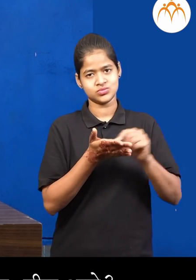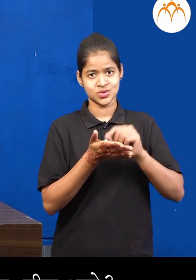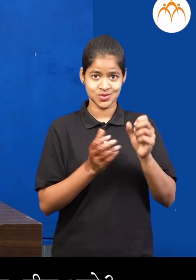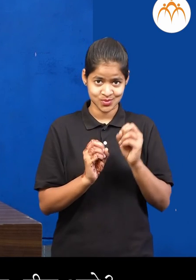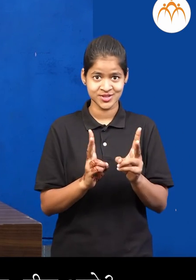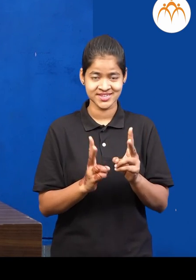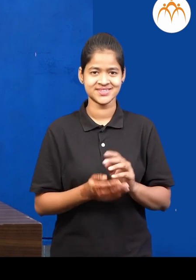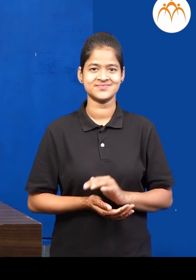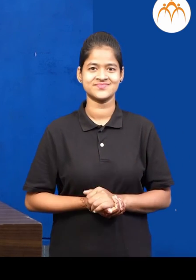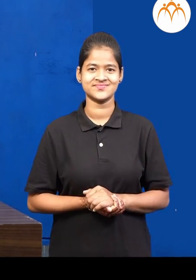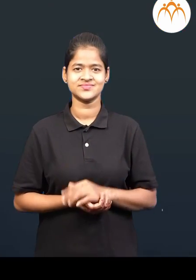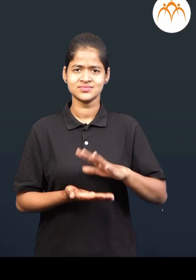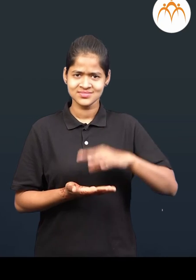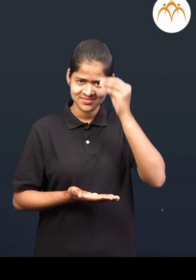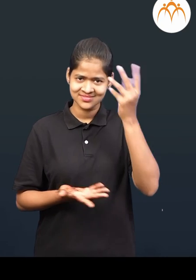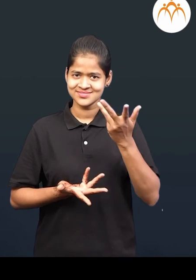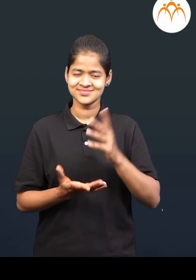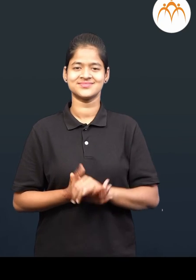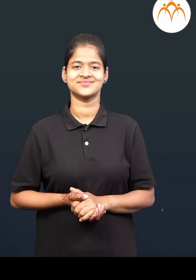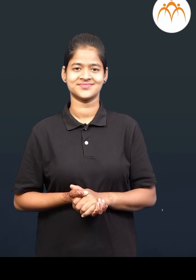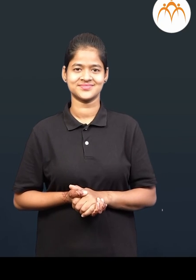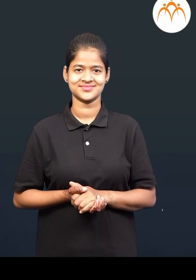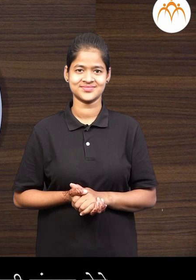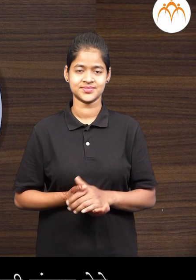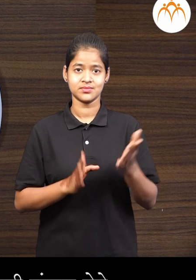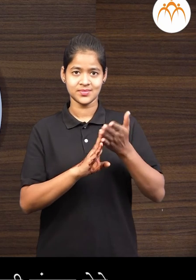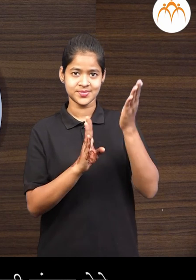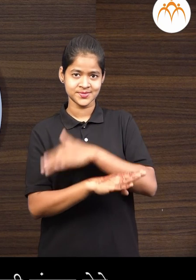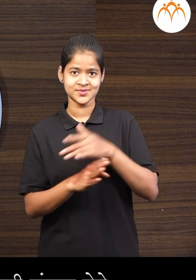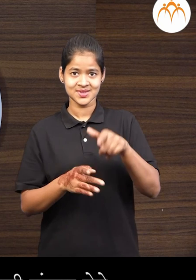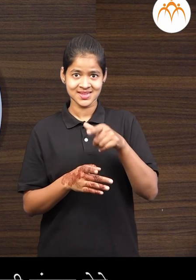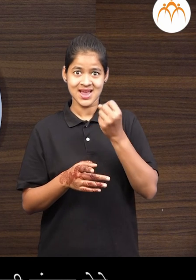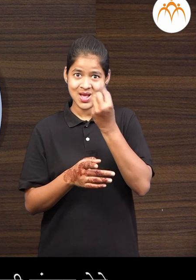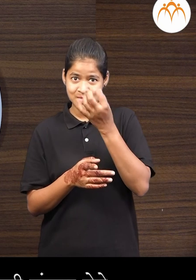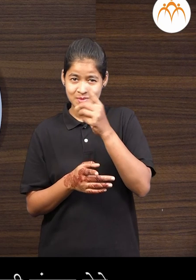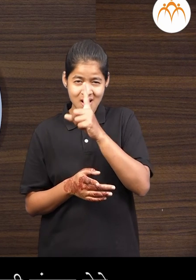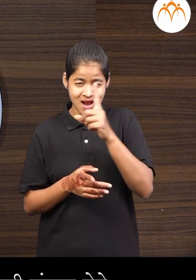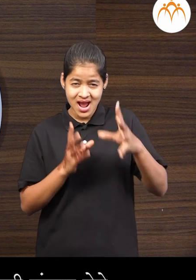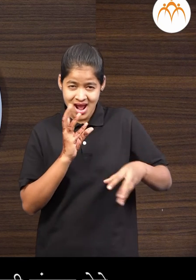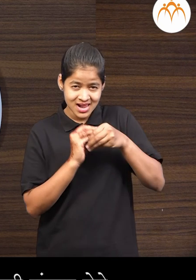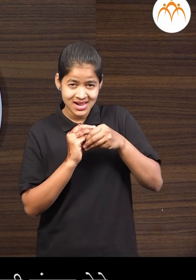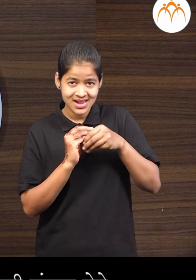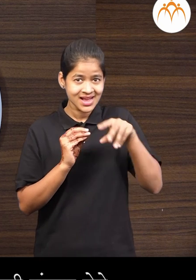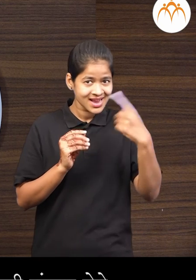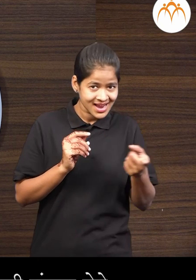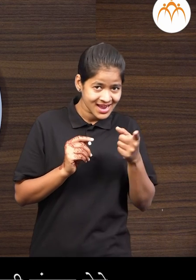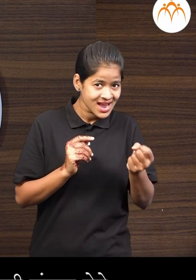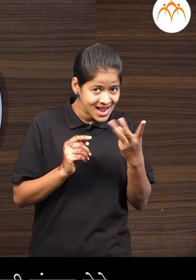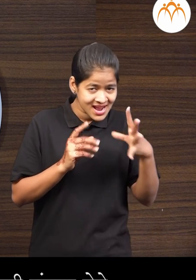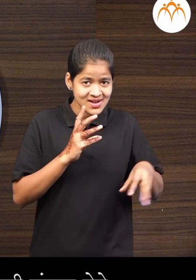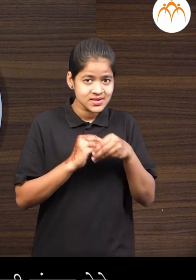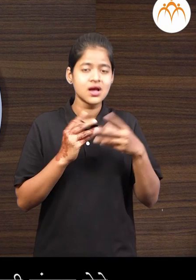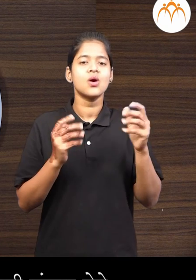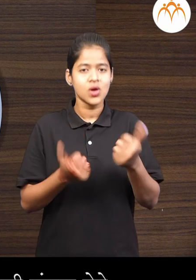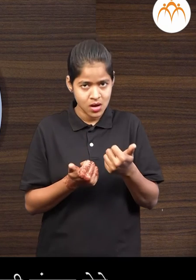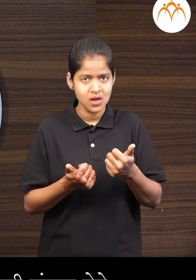रणा सोड़ो ठीके? आपण काय शिकलो? आधीचा संख्येत एक मिडवला कि पुड़ुची संख्या